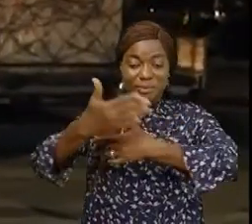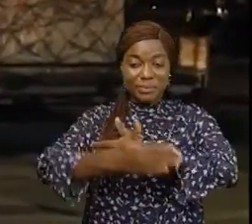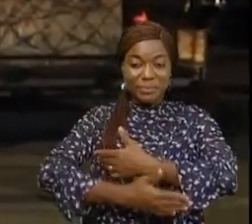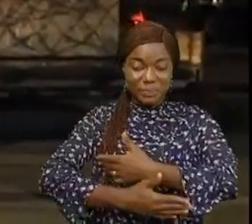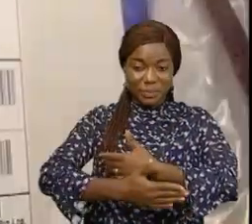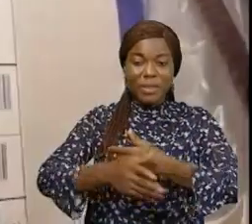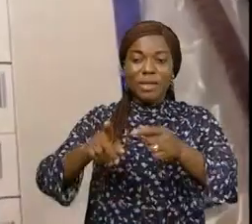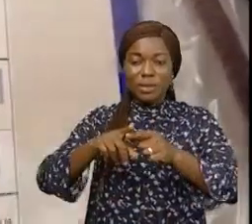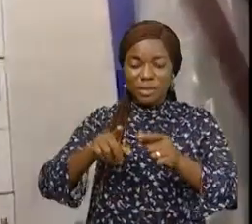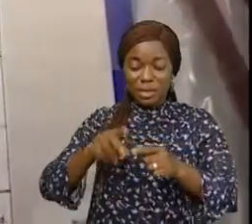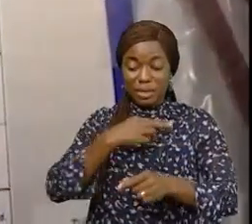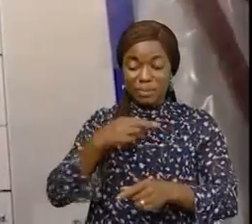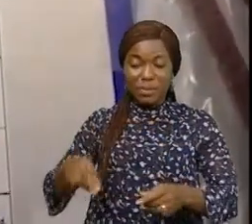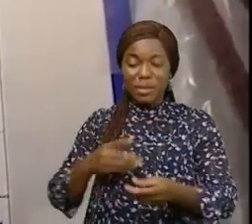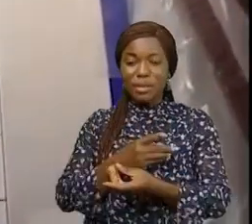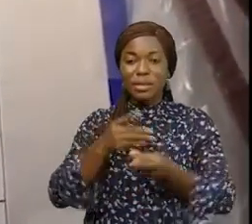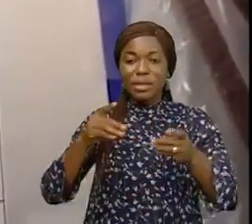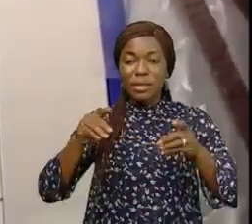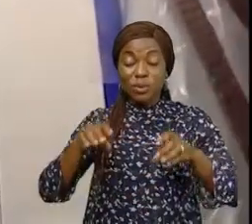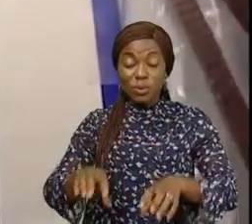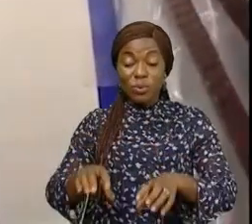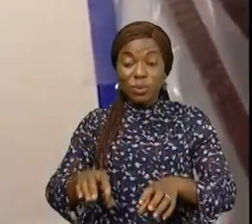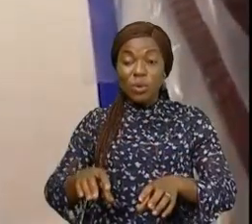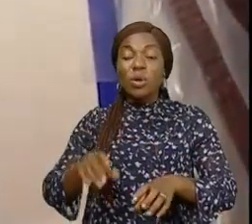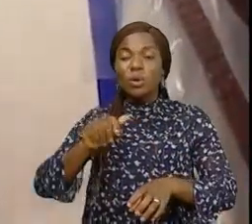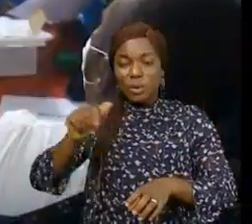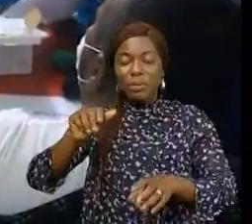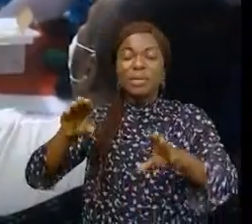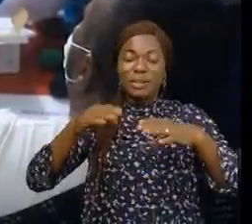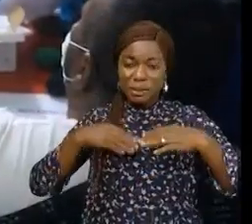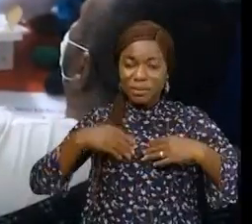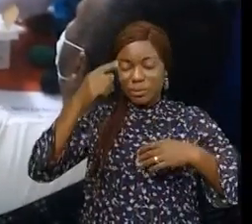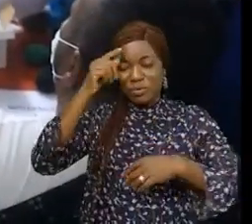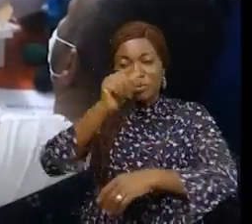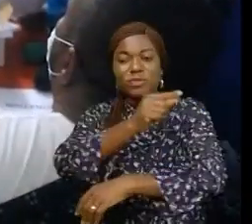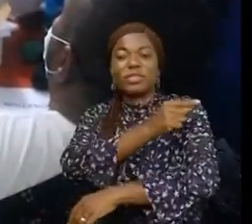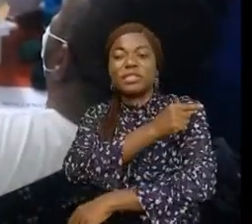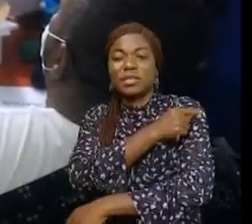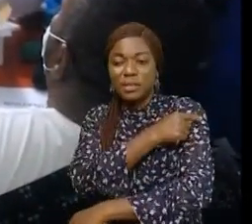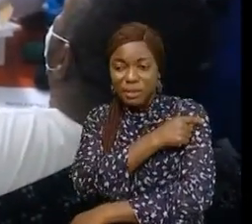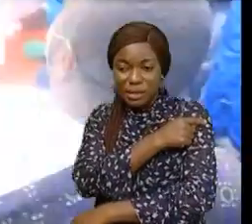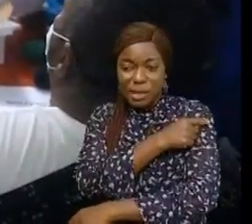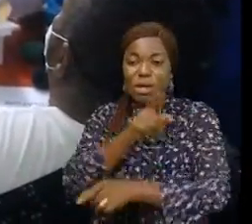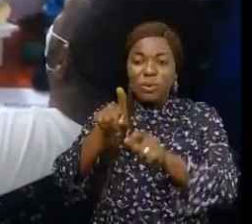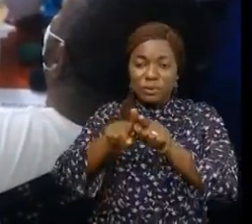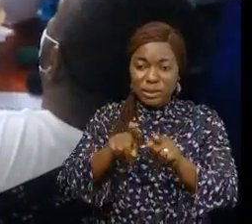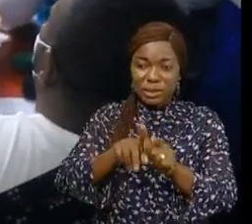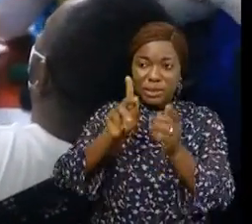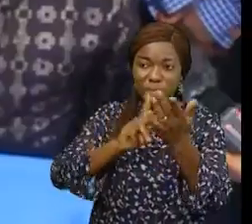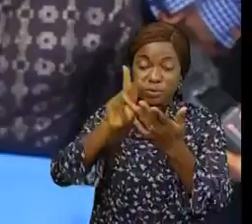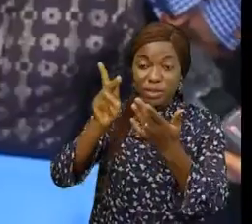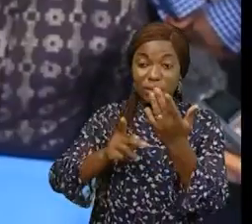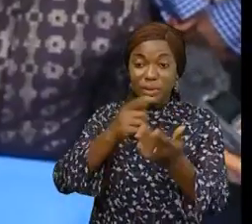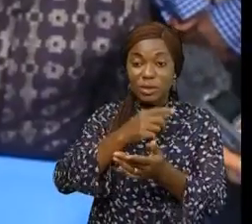Congo a opté pour les vaccins AstraZeneca avec l'appui de COVAX. Les statistiques du programme élargi des vaccinations révèlent qu'en